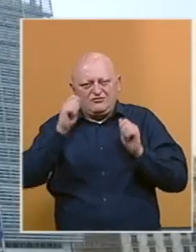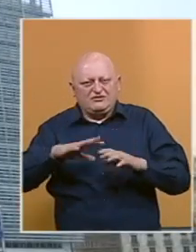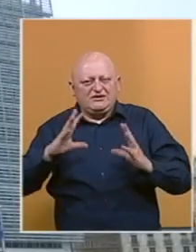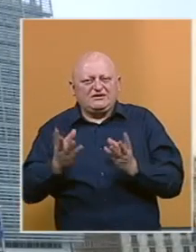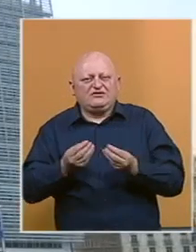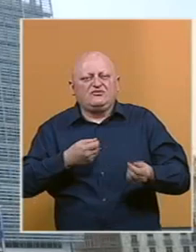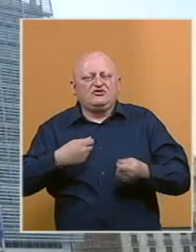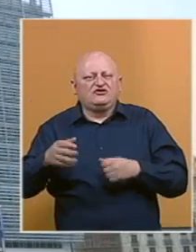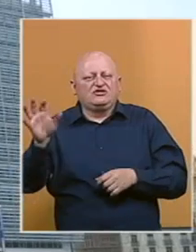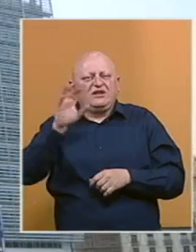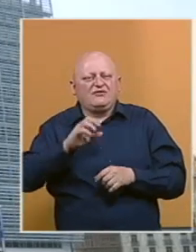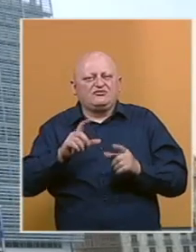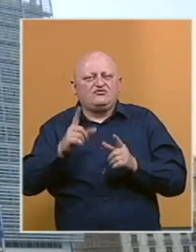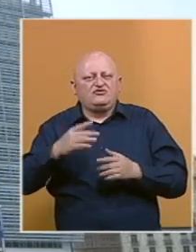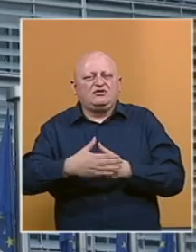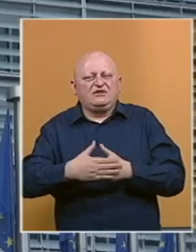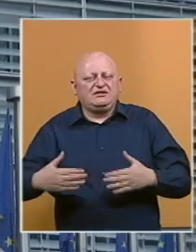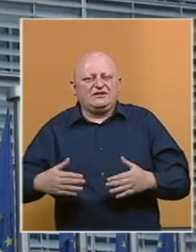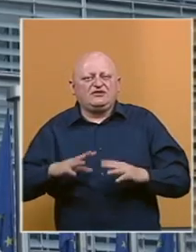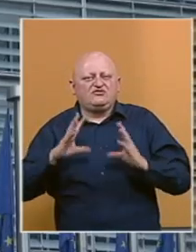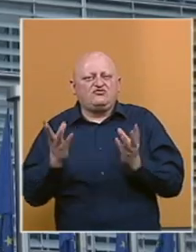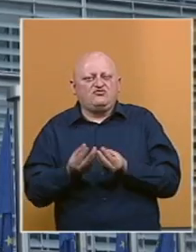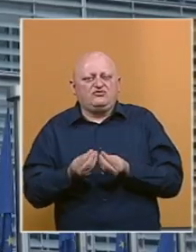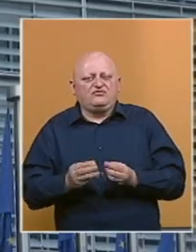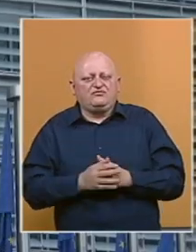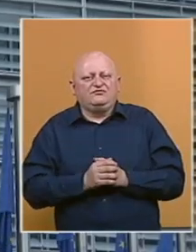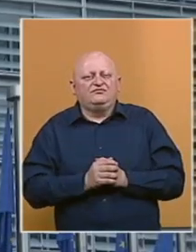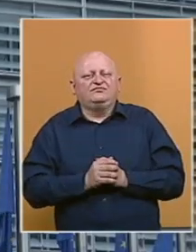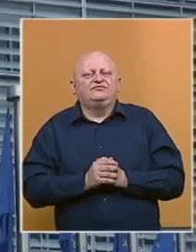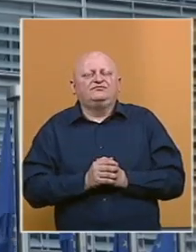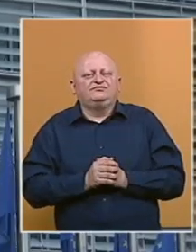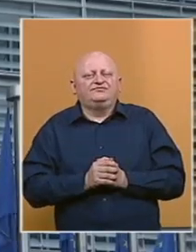napustiti jedinstveno tržište Evropske unije i Carinsku uniju.